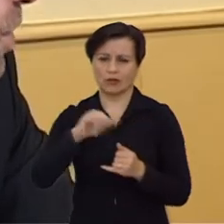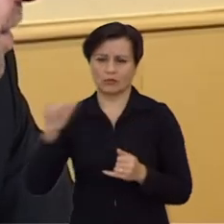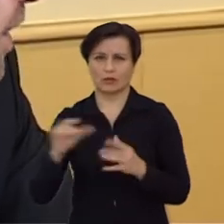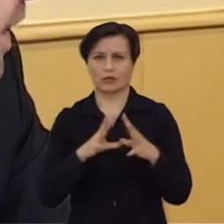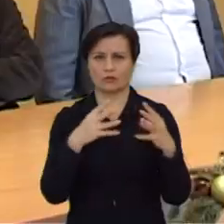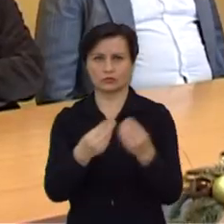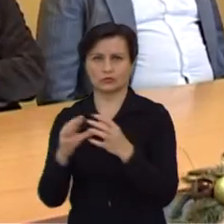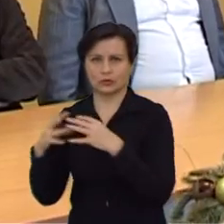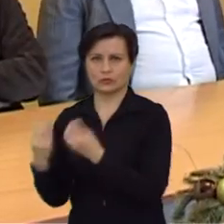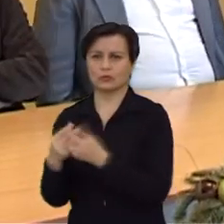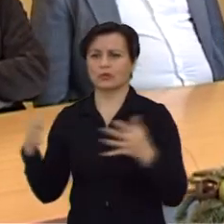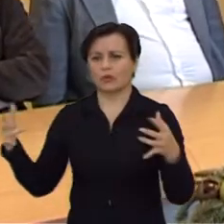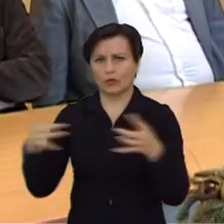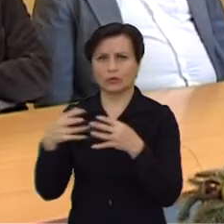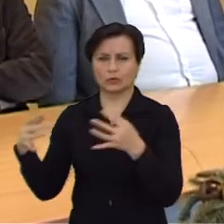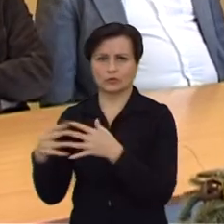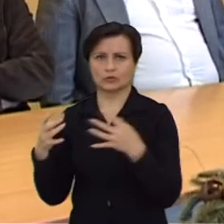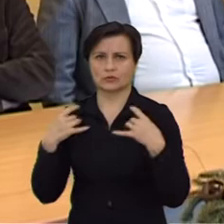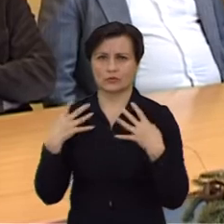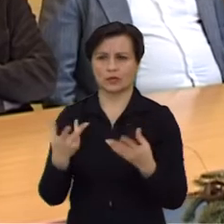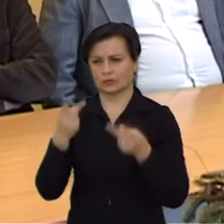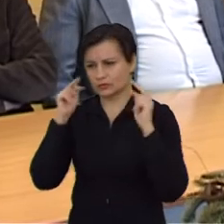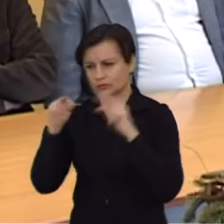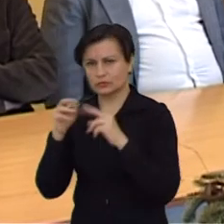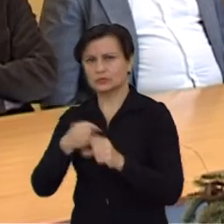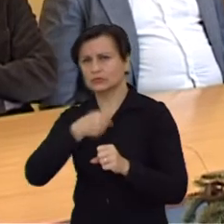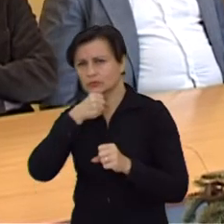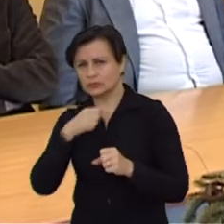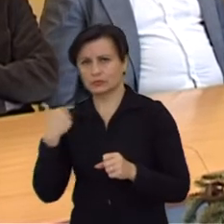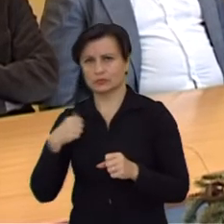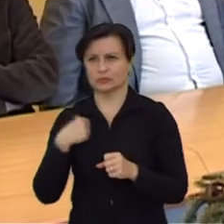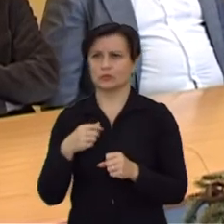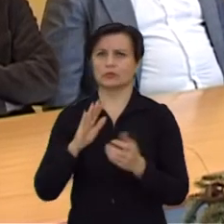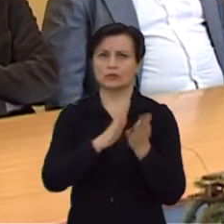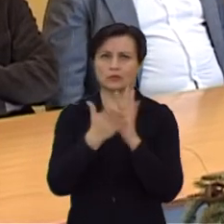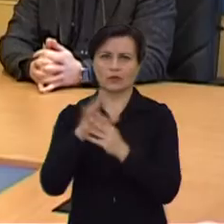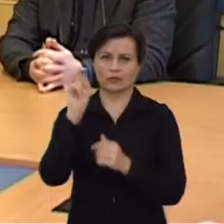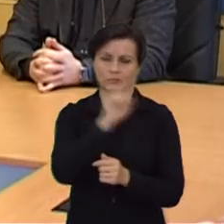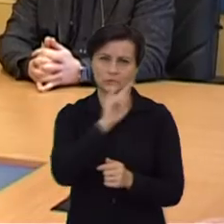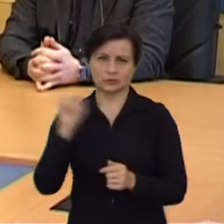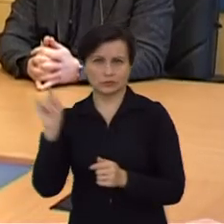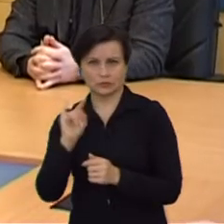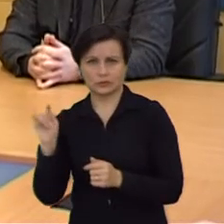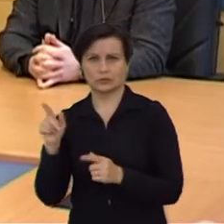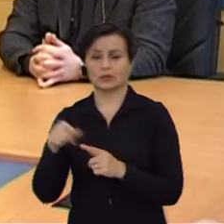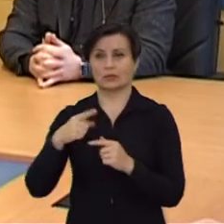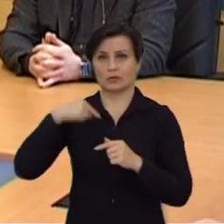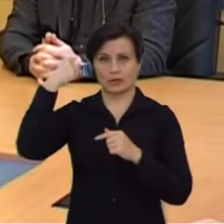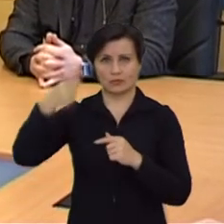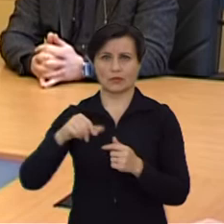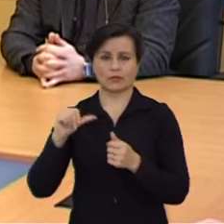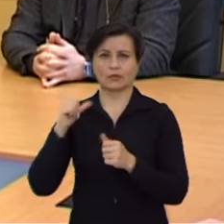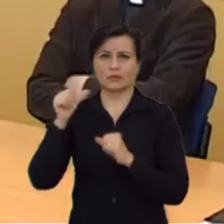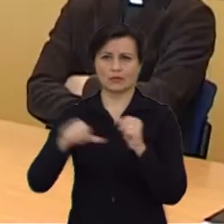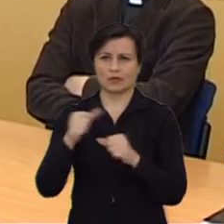organizuoja bendromeninius renginius, kai kur net prižiūriu senelius, tvarko savo maldos namus. Tad ir kitais metais šį veiklą